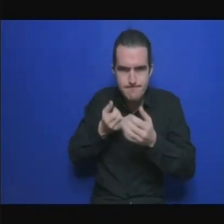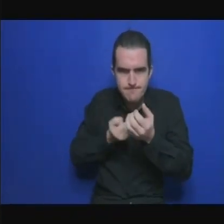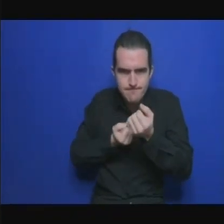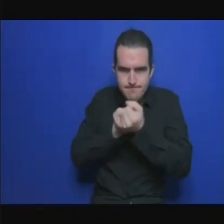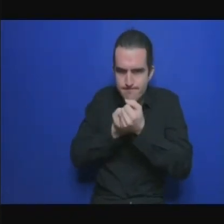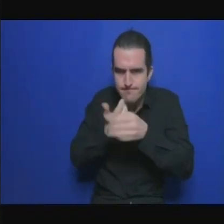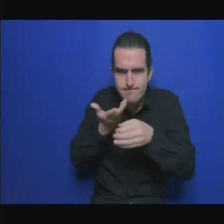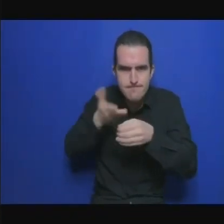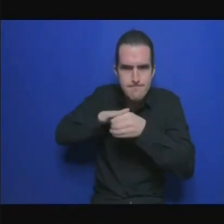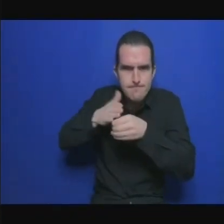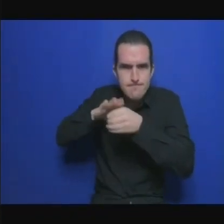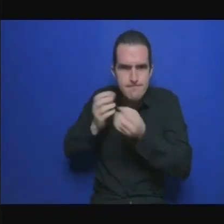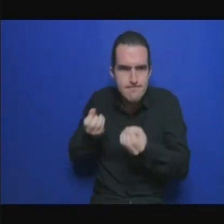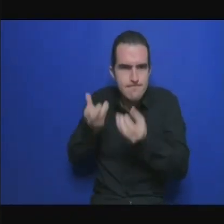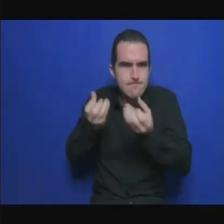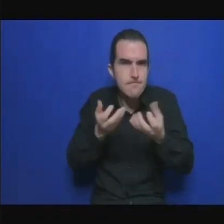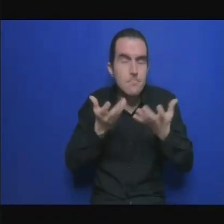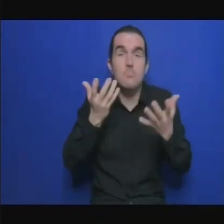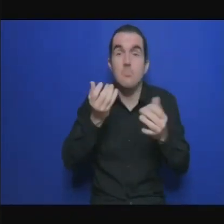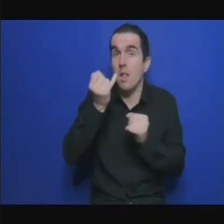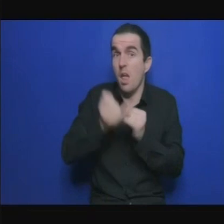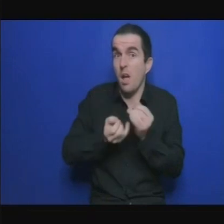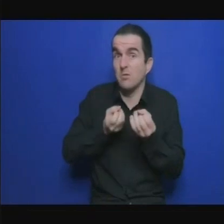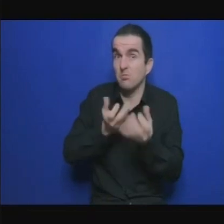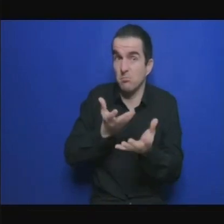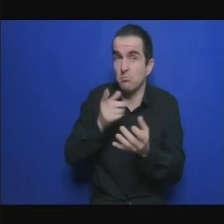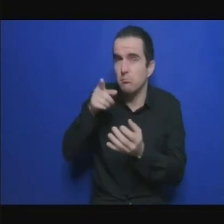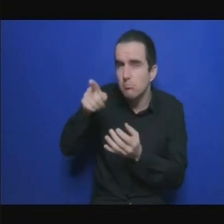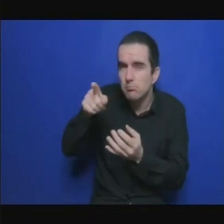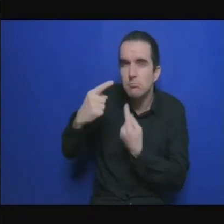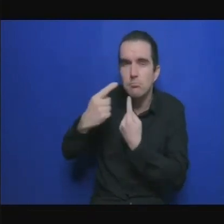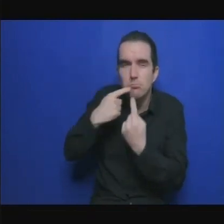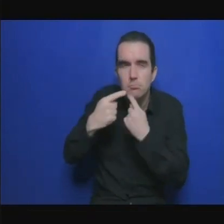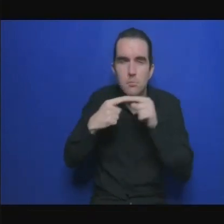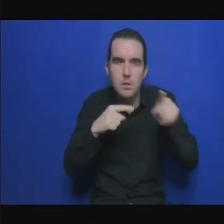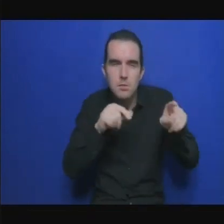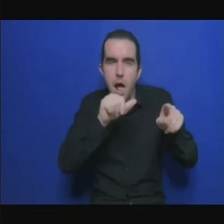étrangère pour venir construire une usine en Afrique non, certaines choses doivent rester en Afrique